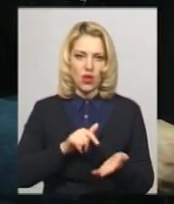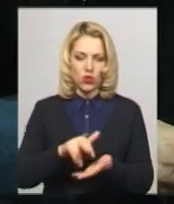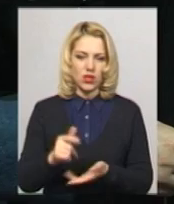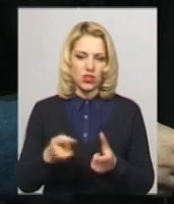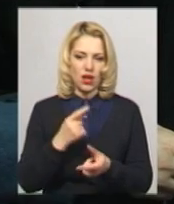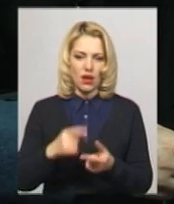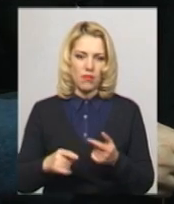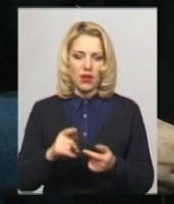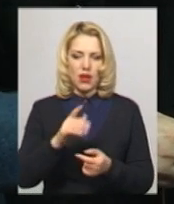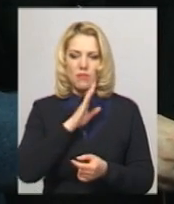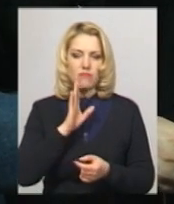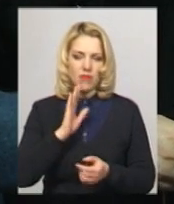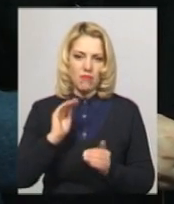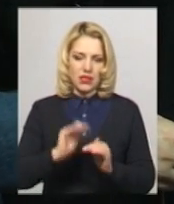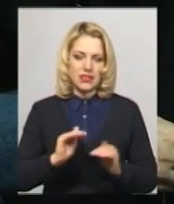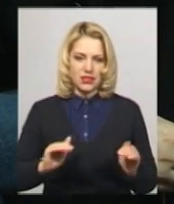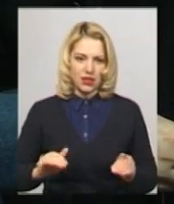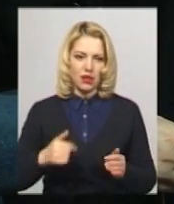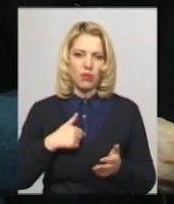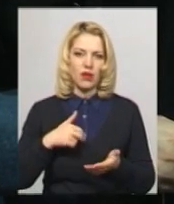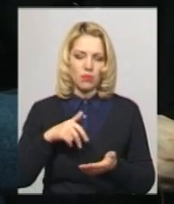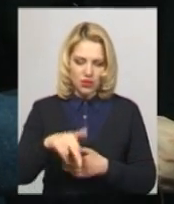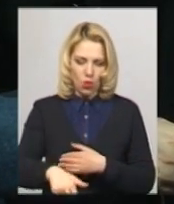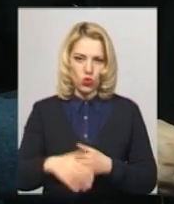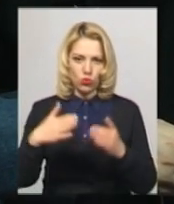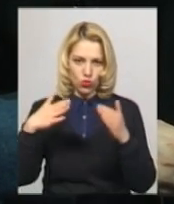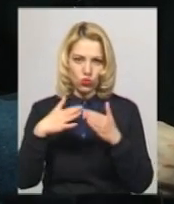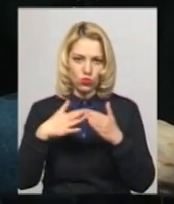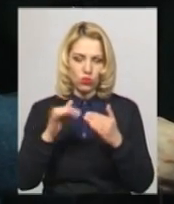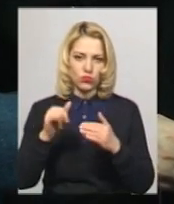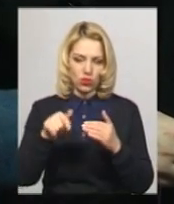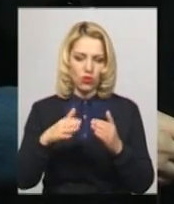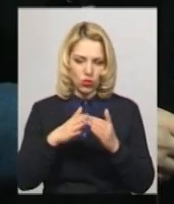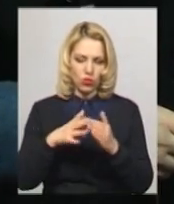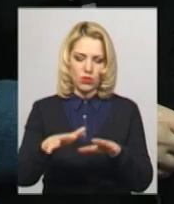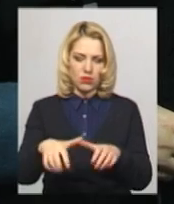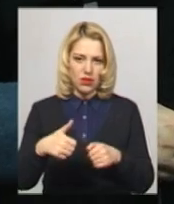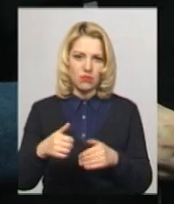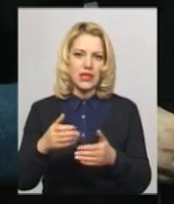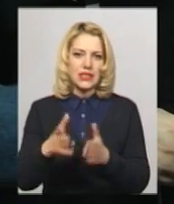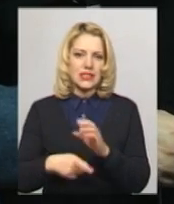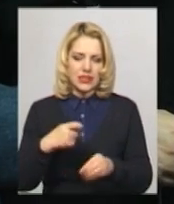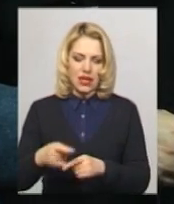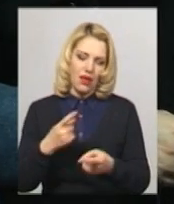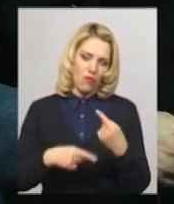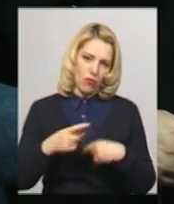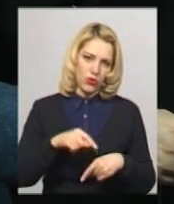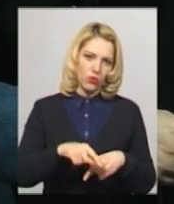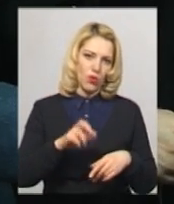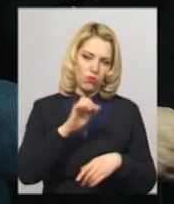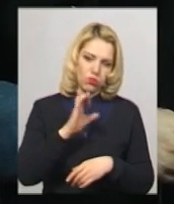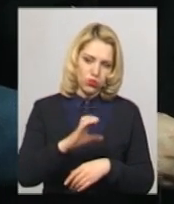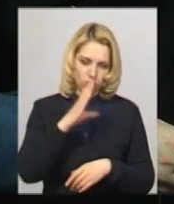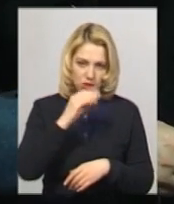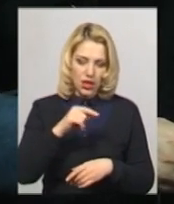або мами з маленькими дітками піднімаємося, або заходимо у житло, набираємо там заяви, повертаємося в мобільний буз, роздруковуємо